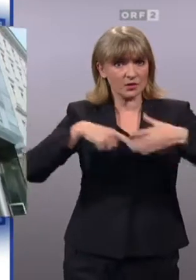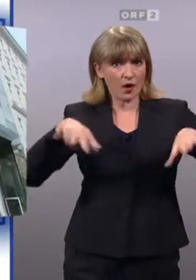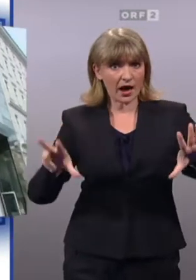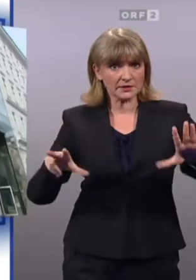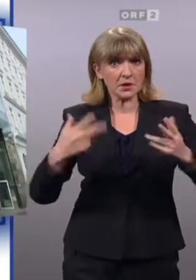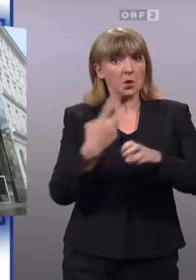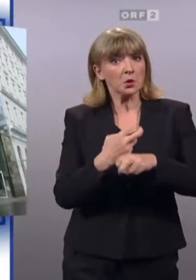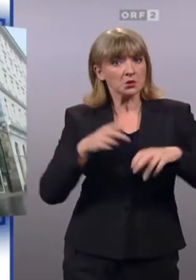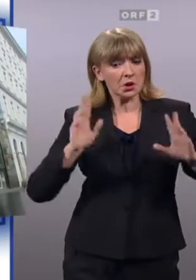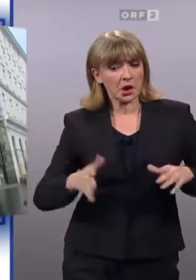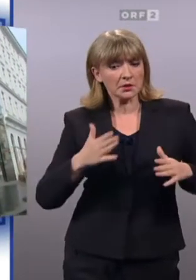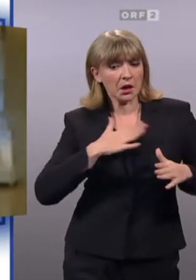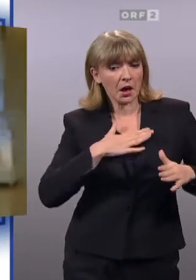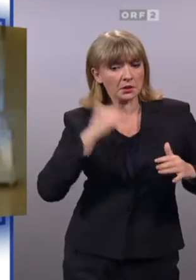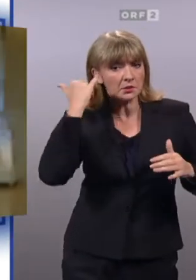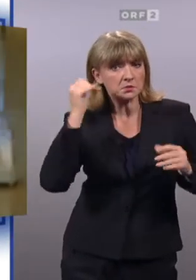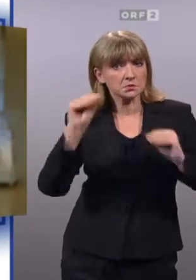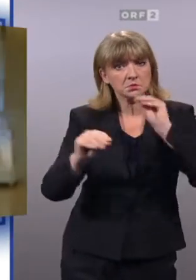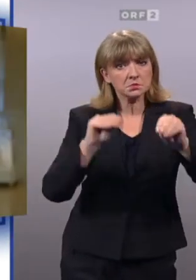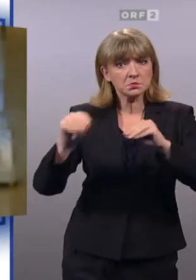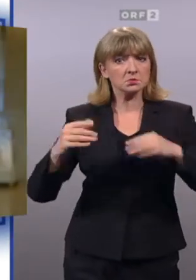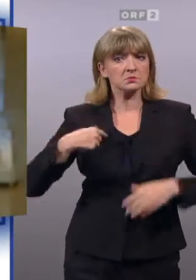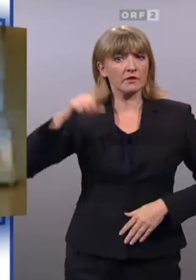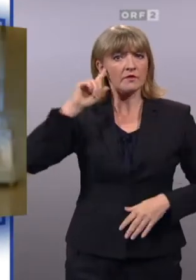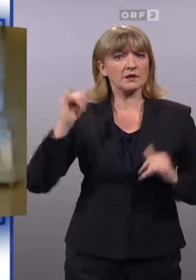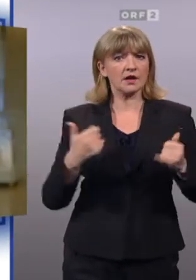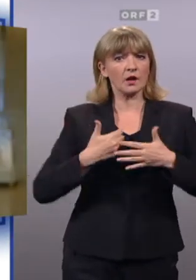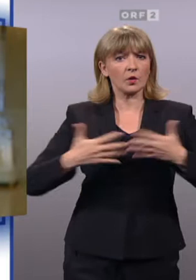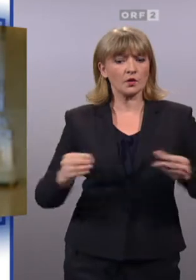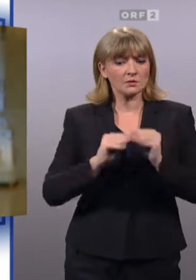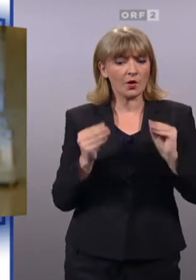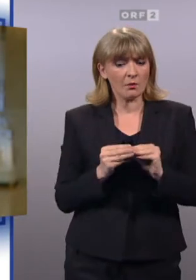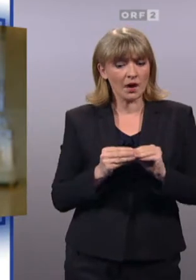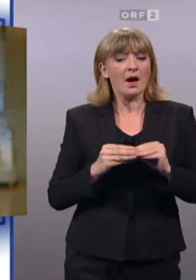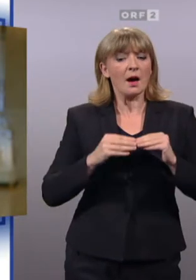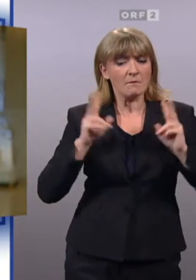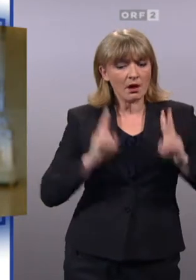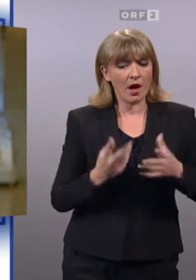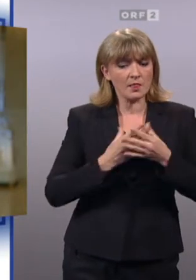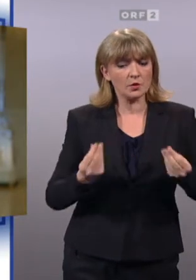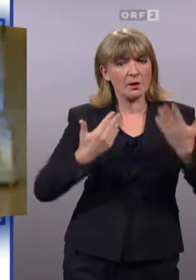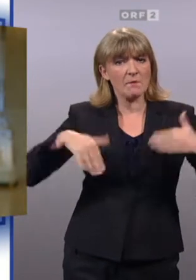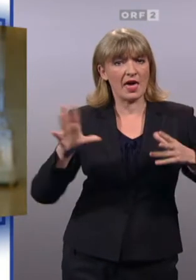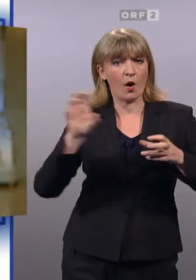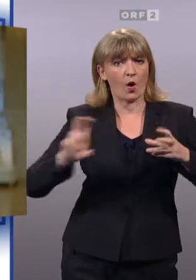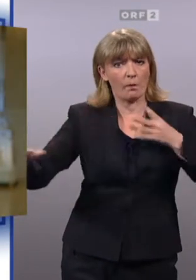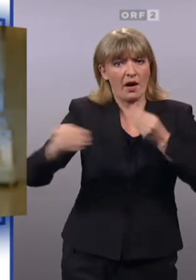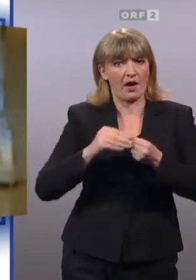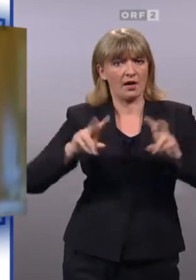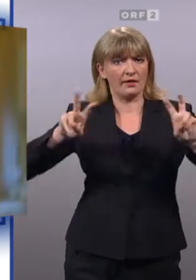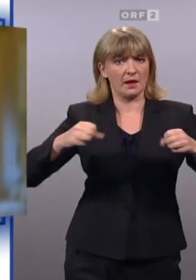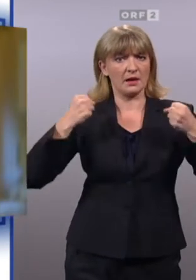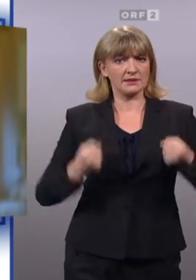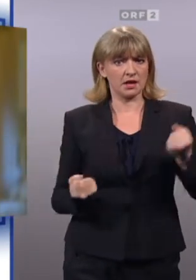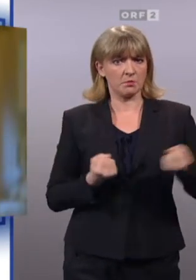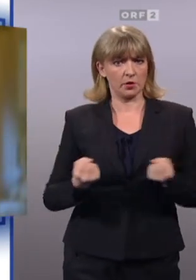Österreich eigene Akzente setzen. Wir wissen, dass wir die großen Probleme nur mit mehr Europa besser lösen können. Das betrifft die Sicherheitspolitik,